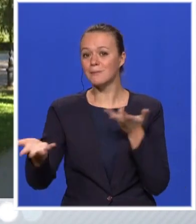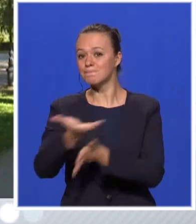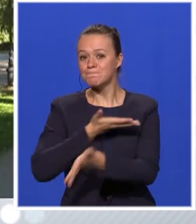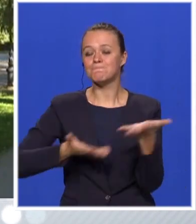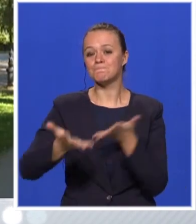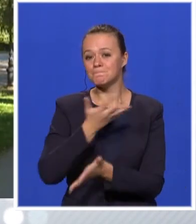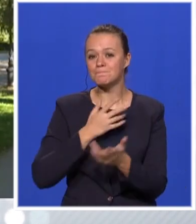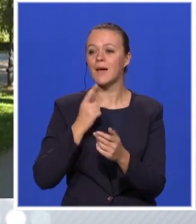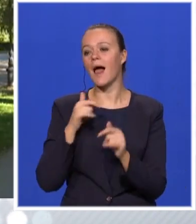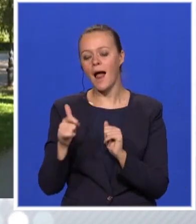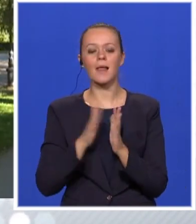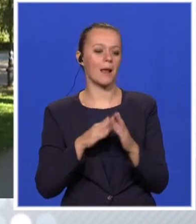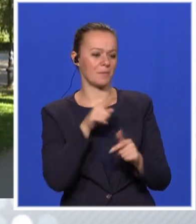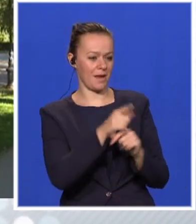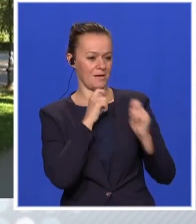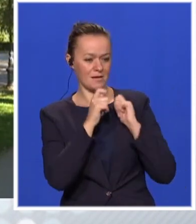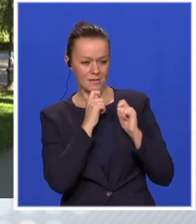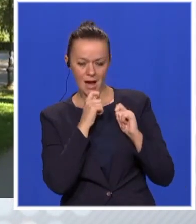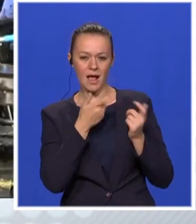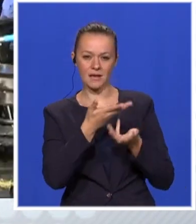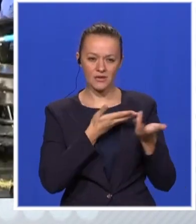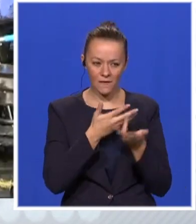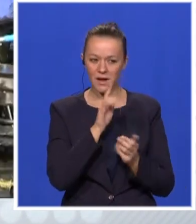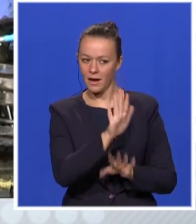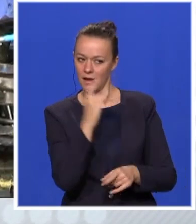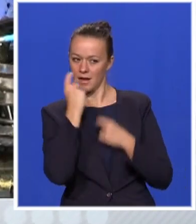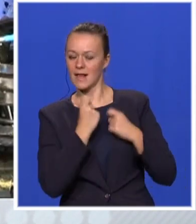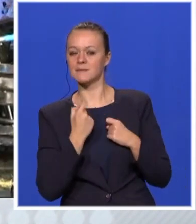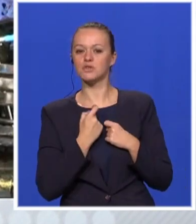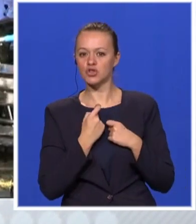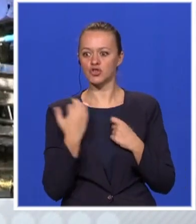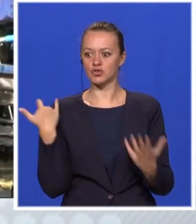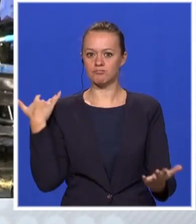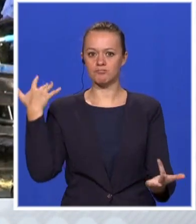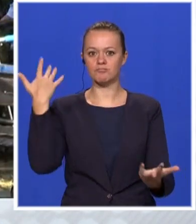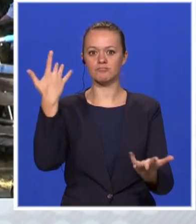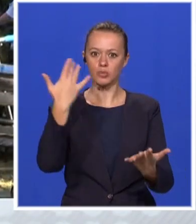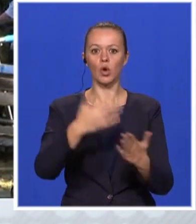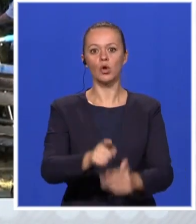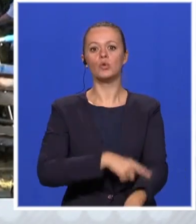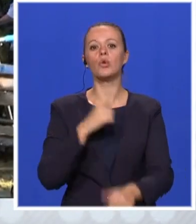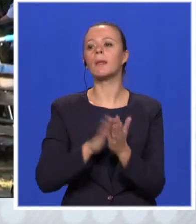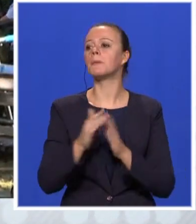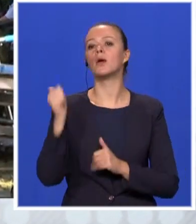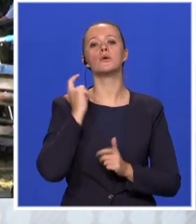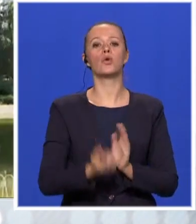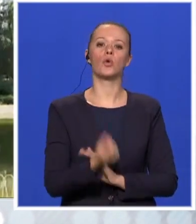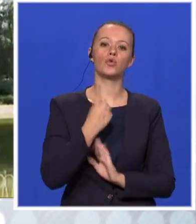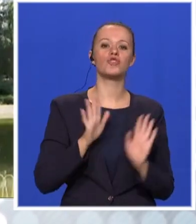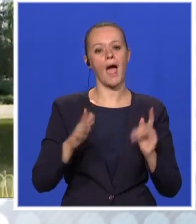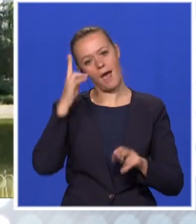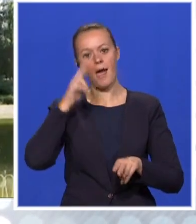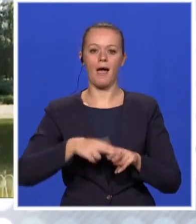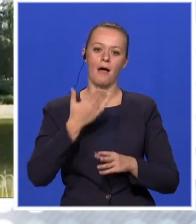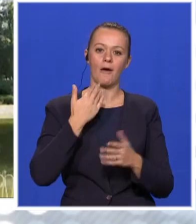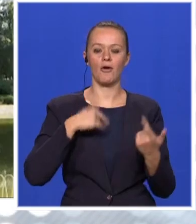razgovori, ja da kažem, i ta njihova razmišljenja već duže vreme traju. Nije to sad nešto što se pojavlja kao tek tako,